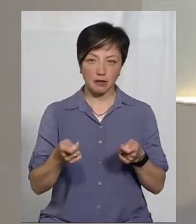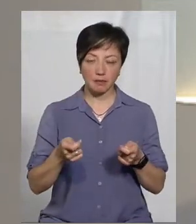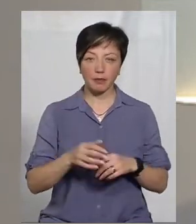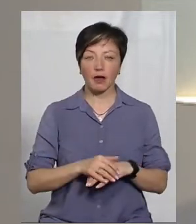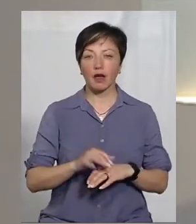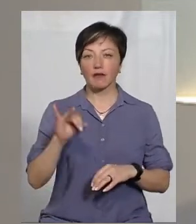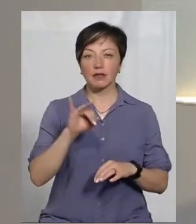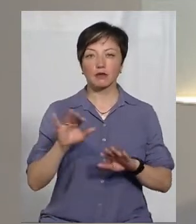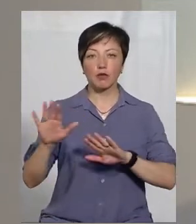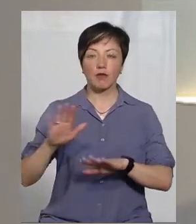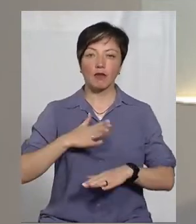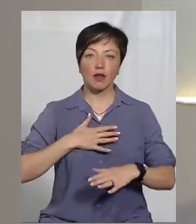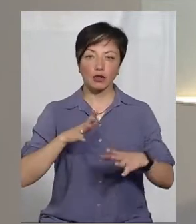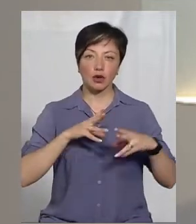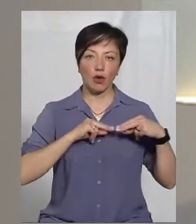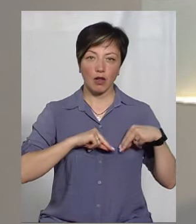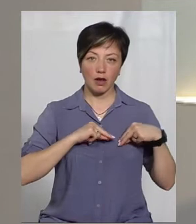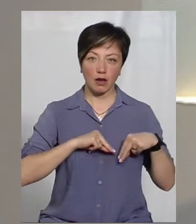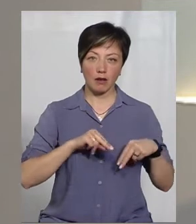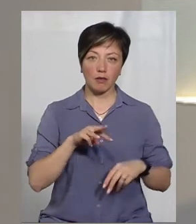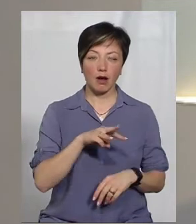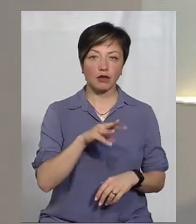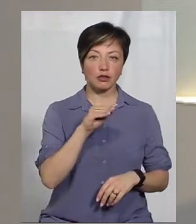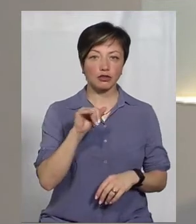В Ізяславі побував наш колега Михайло Жила.